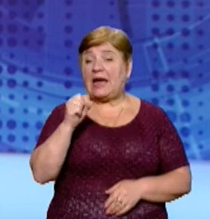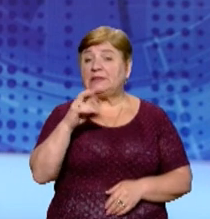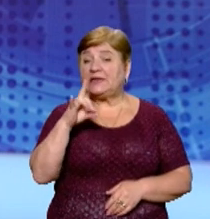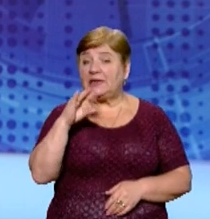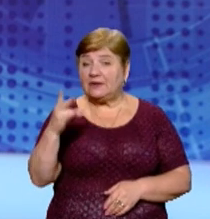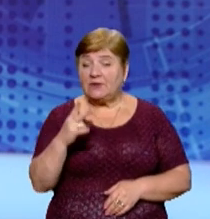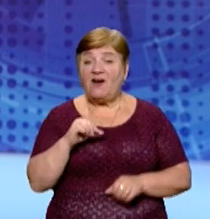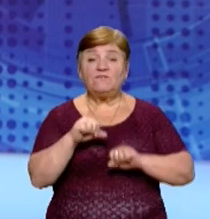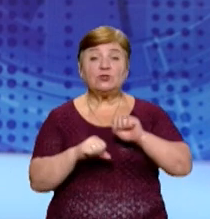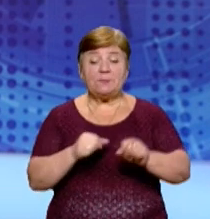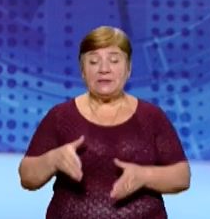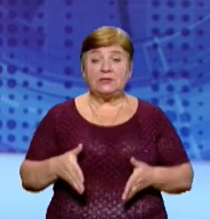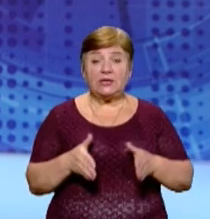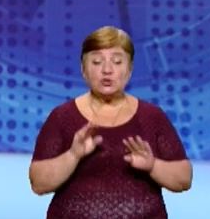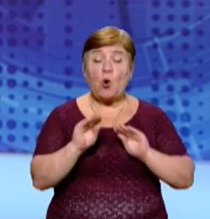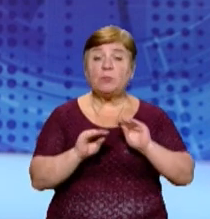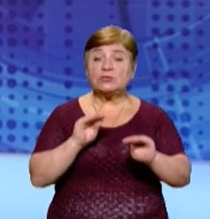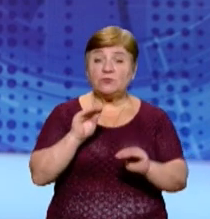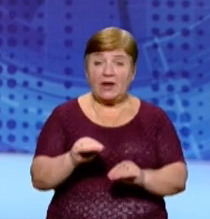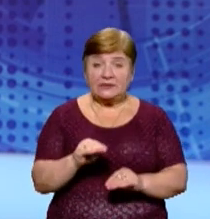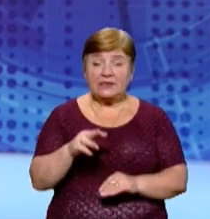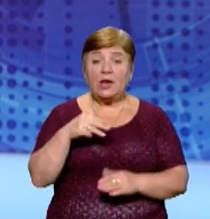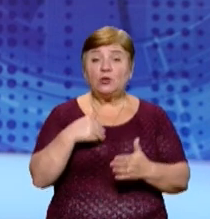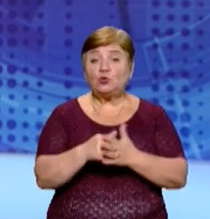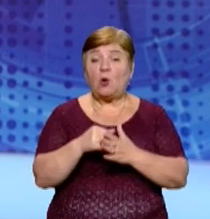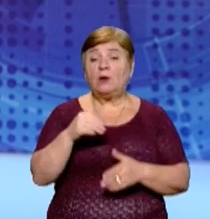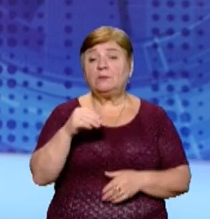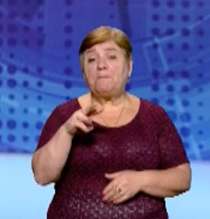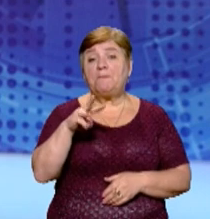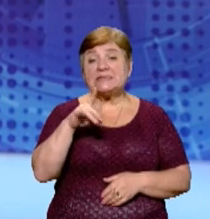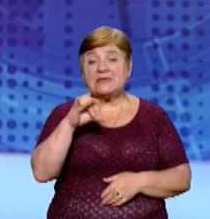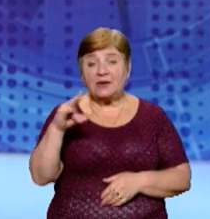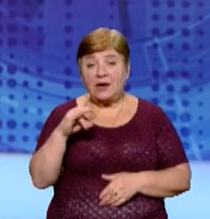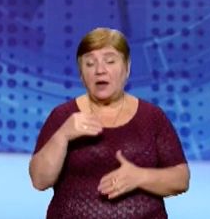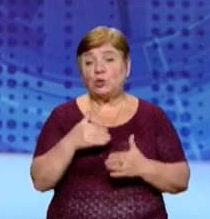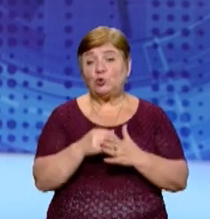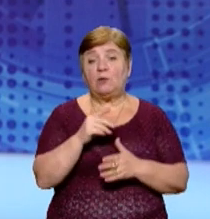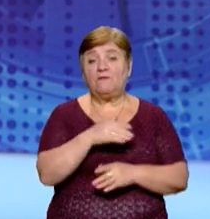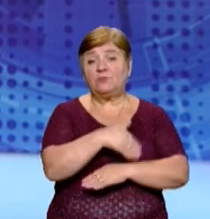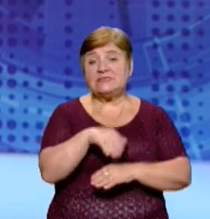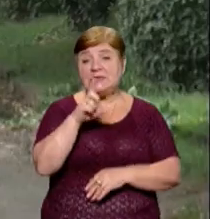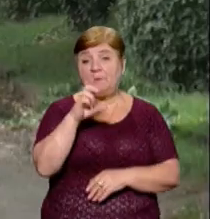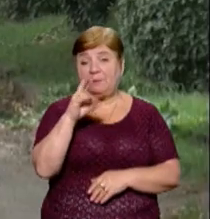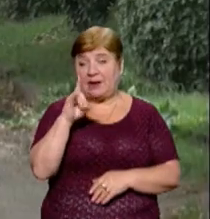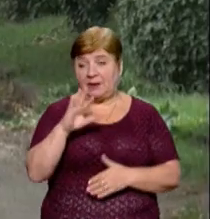словами, велосипедну доріжку облаштують від моста Масарика до вулиці Баб'яка. Деталі у сюжеті далі.